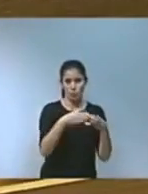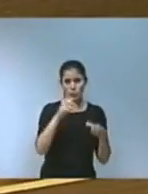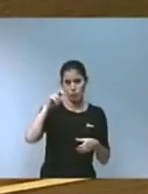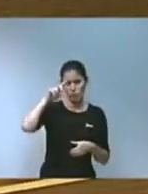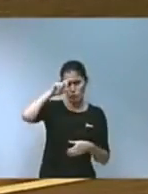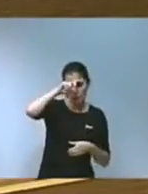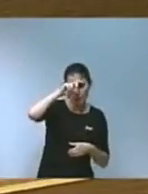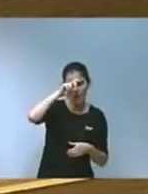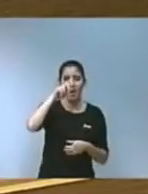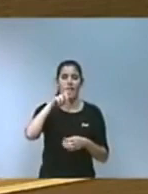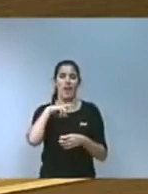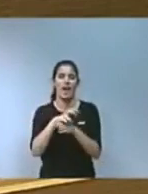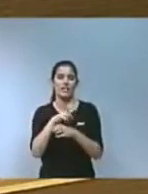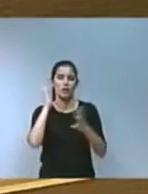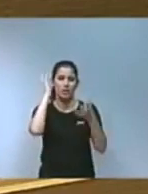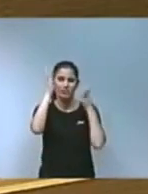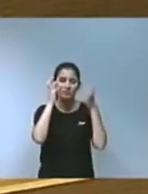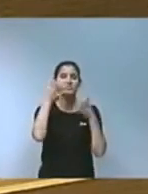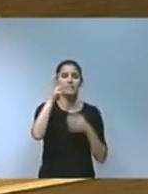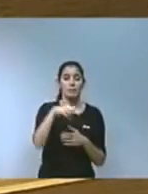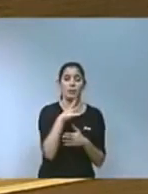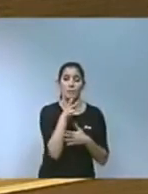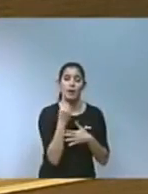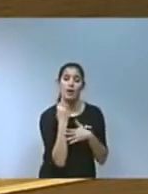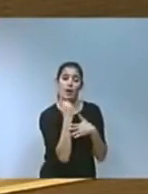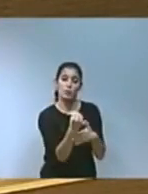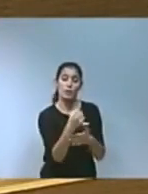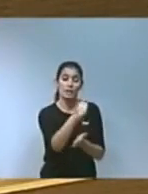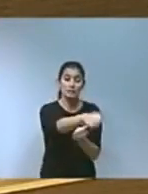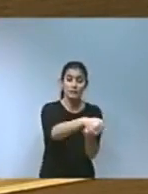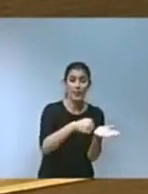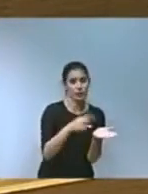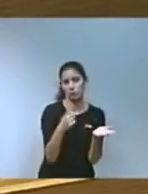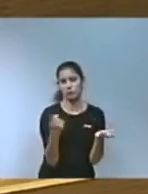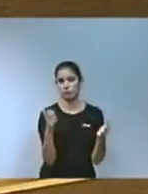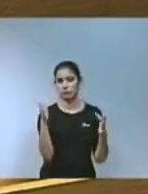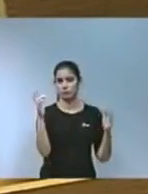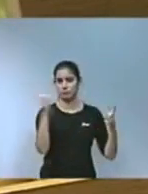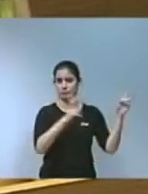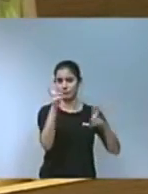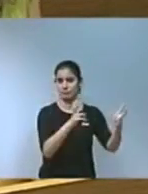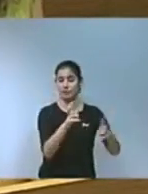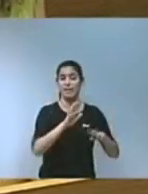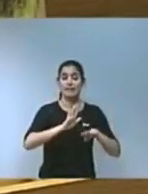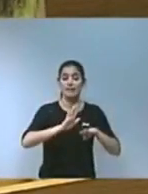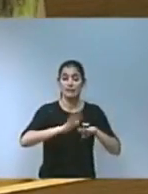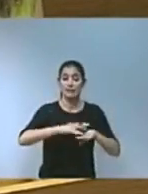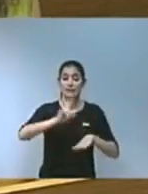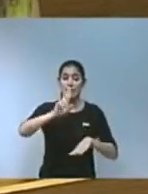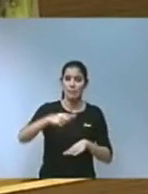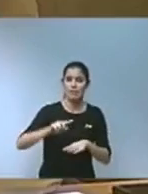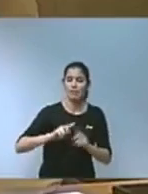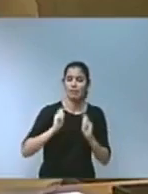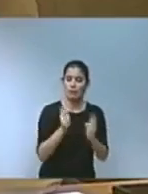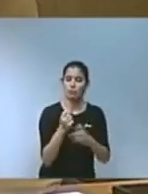que permeten més ajudar front al despoblament rural. Establirem ajudes per a actuacions destinades a millorar l'eficiència en el consum